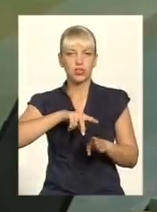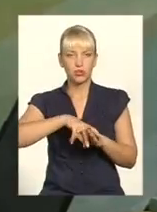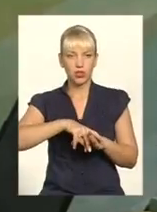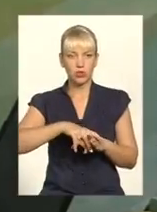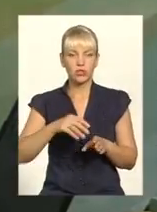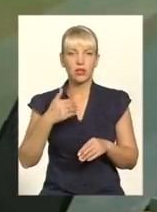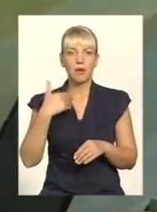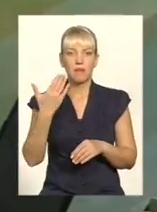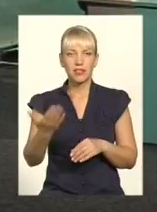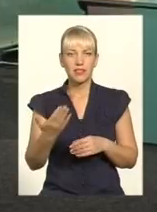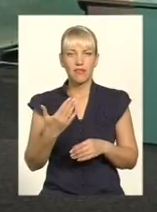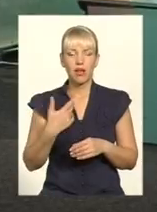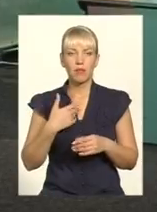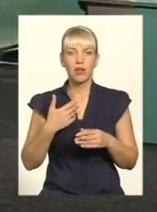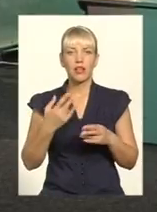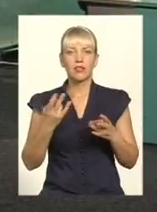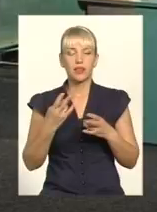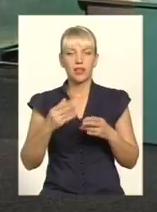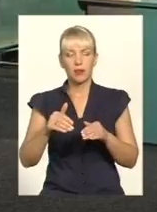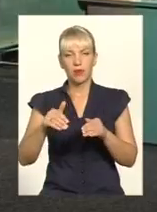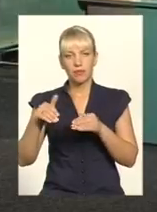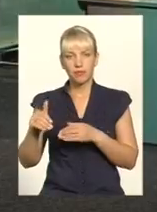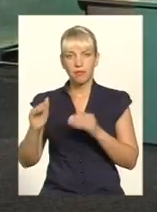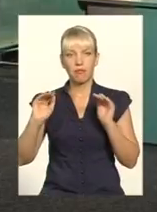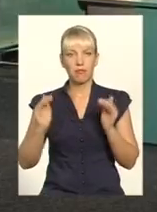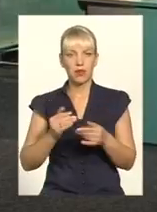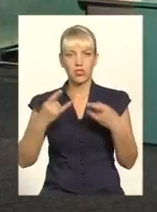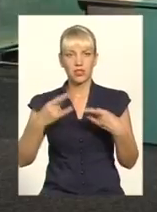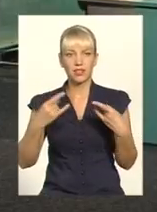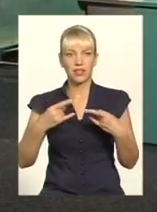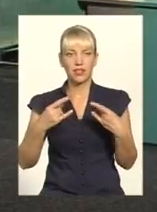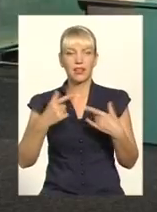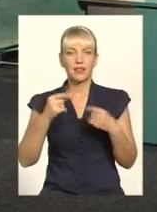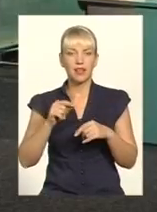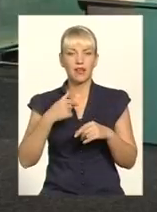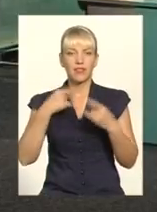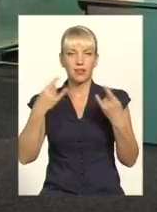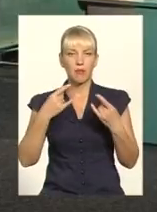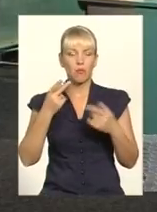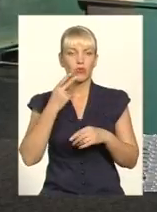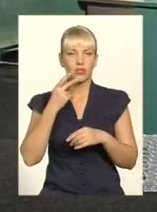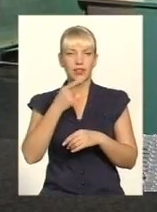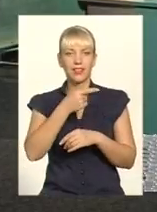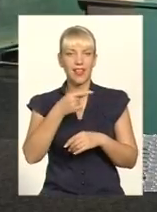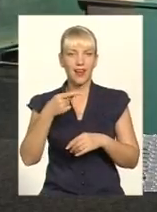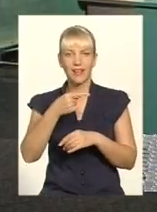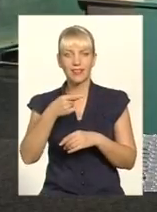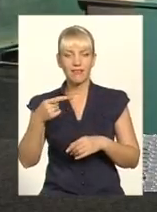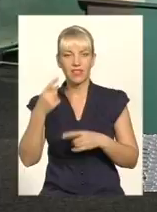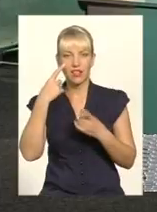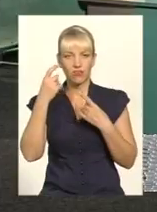відходимо від телебачення, від засобів масової інформації, де отримуємо постійно негативну інформацію. І при цьому